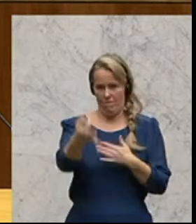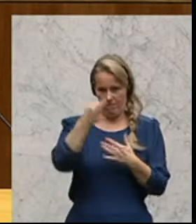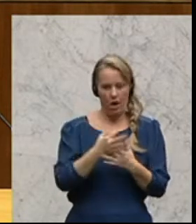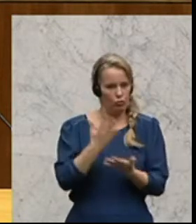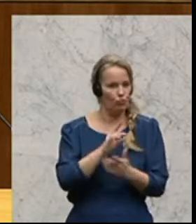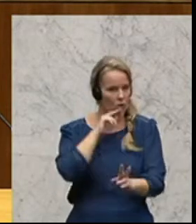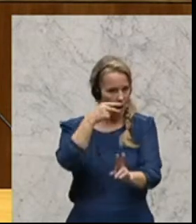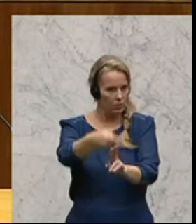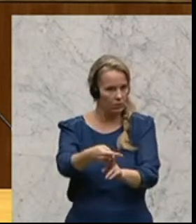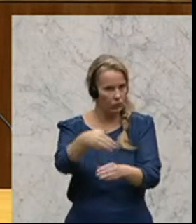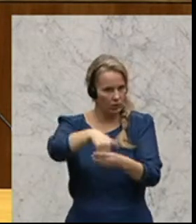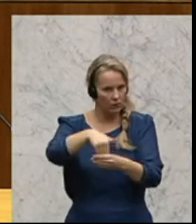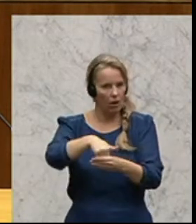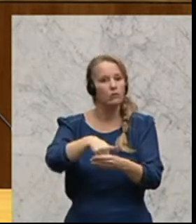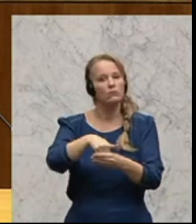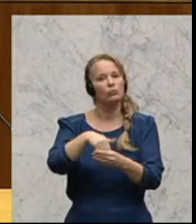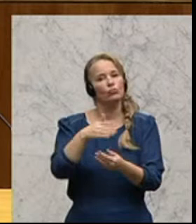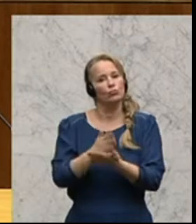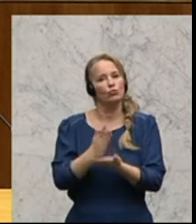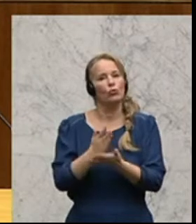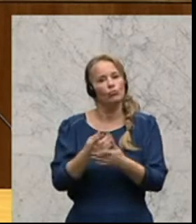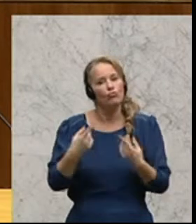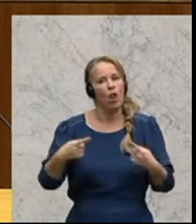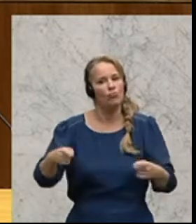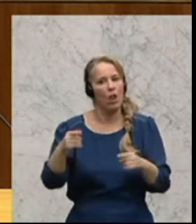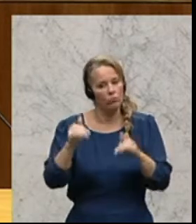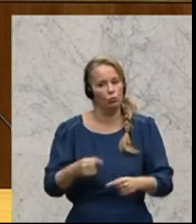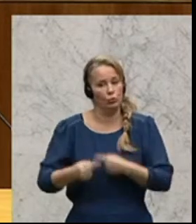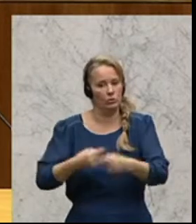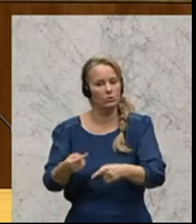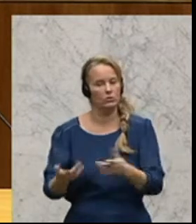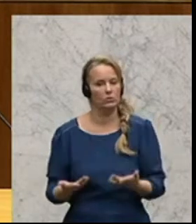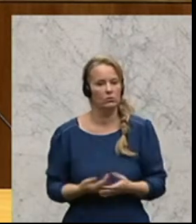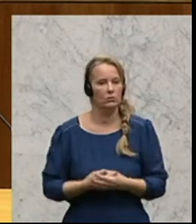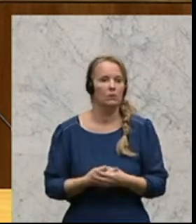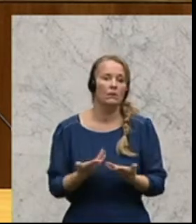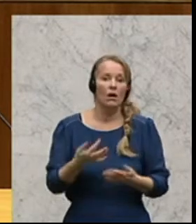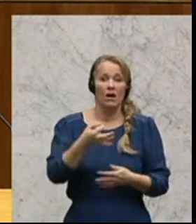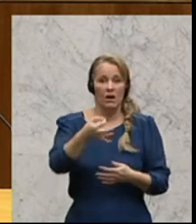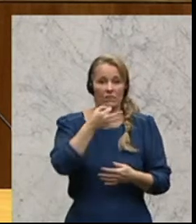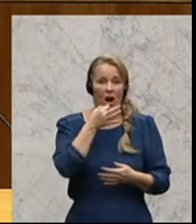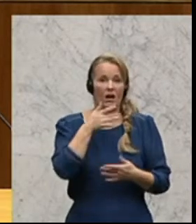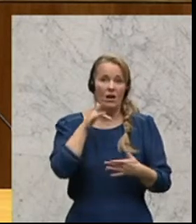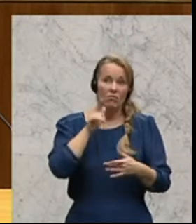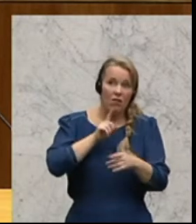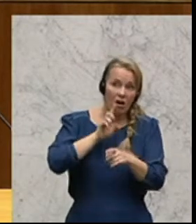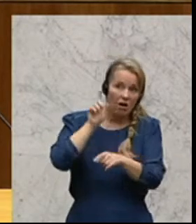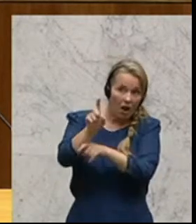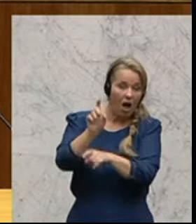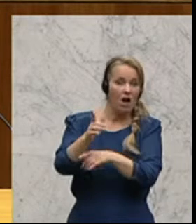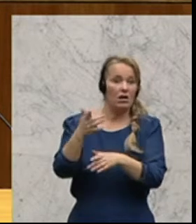ausgeführt, dass auch hier entsprechend rasches Handeln gefordert sein wird. Und bei der Frage der Anfechtung, der Notverstaatlichung,